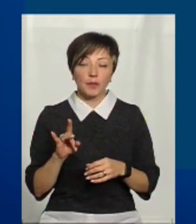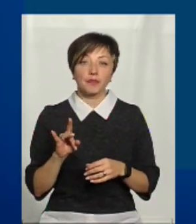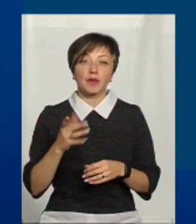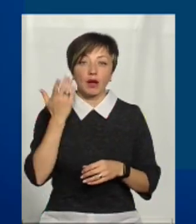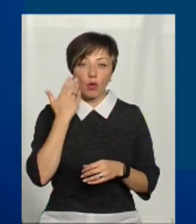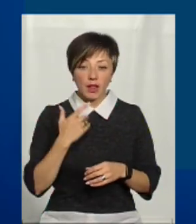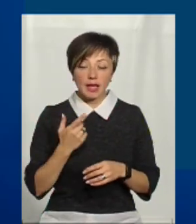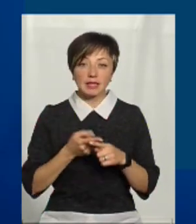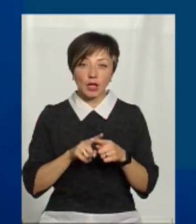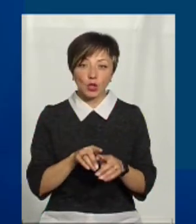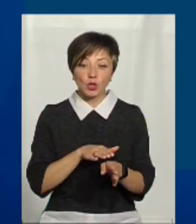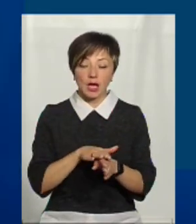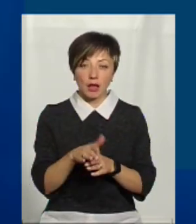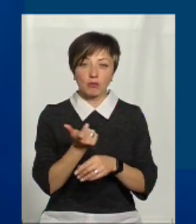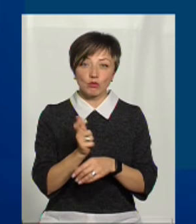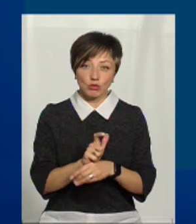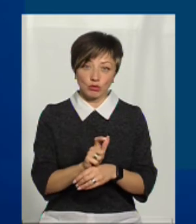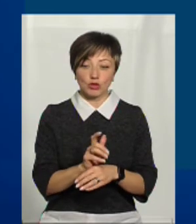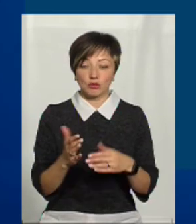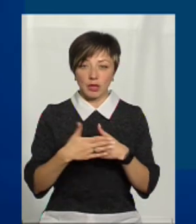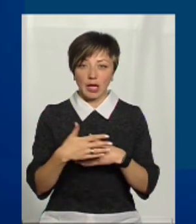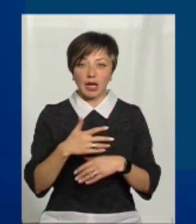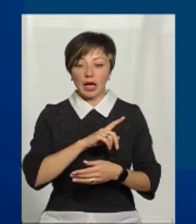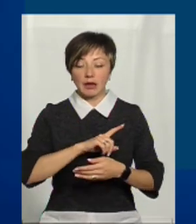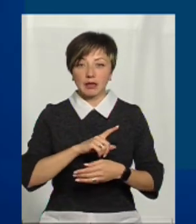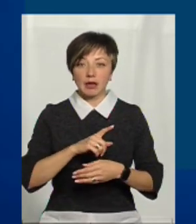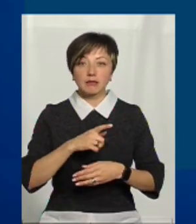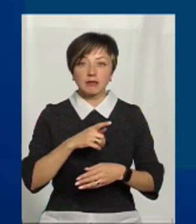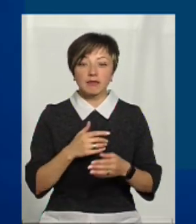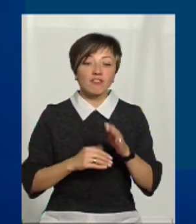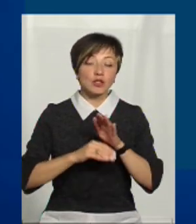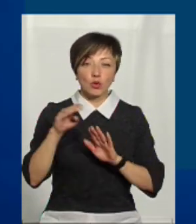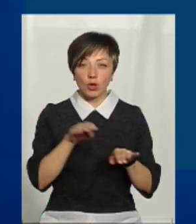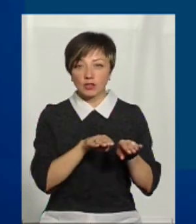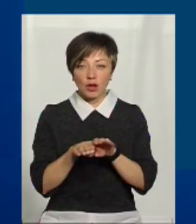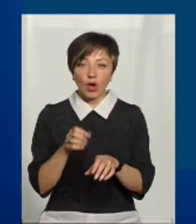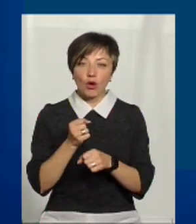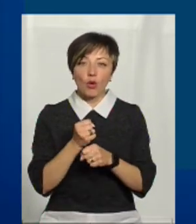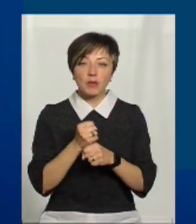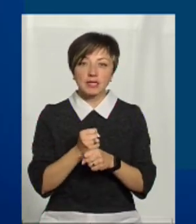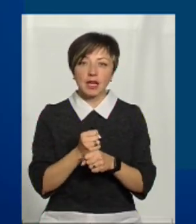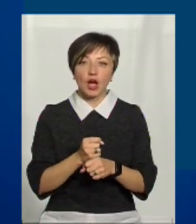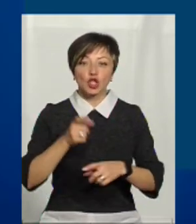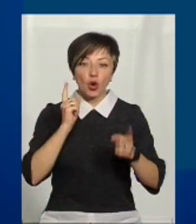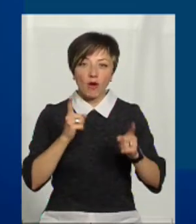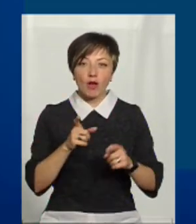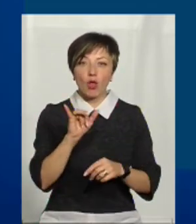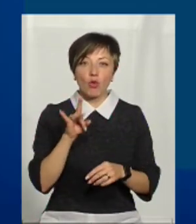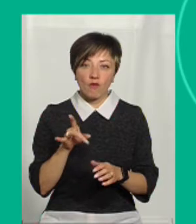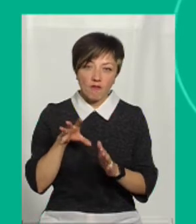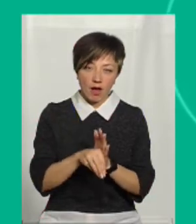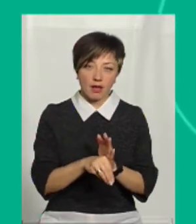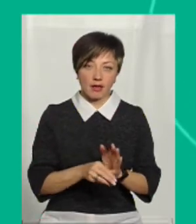коли він досягає вже більш-менш близько до критичної величини, то робиться так зване ударне або шокове хлорування.